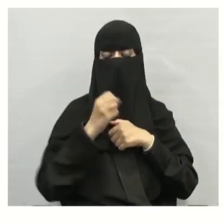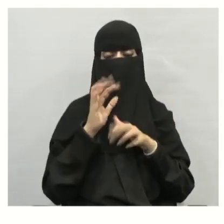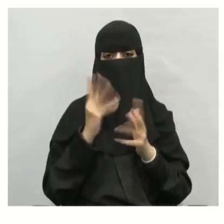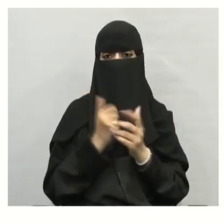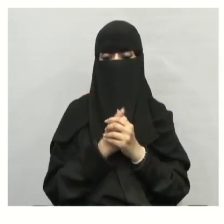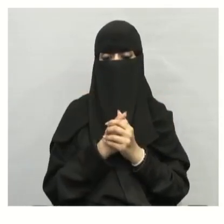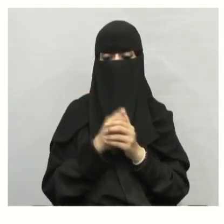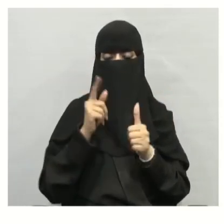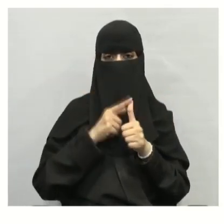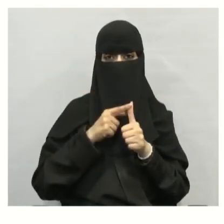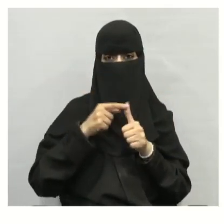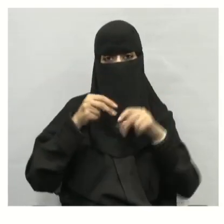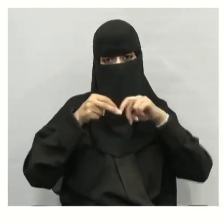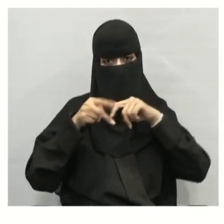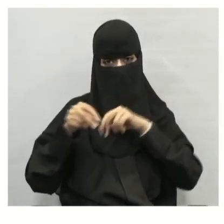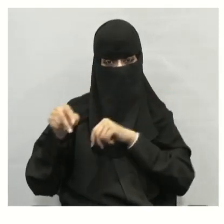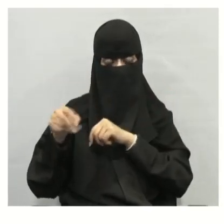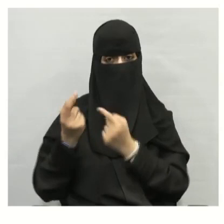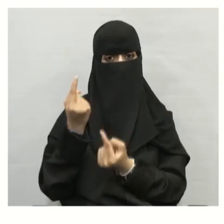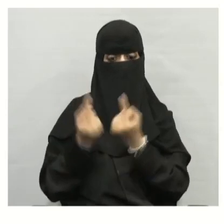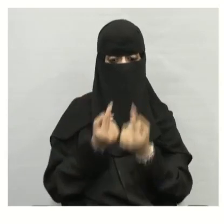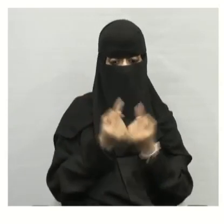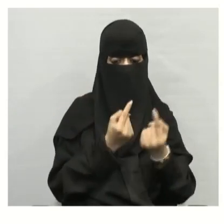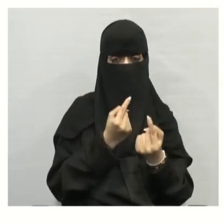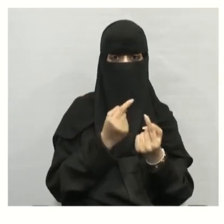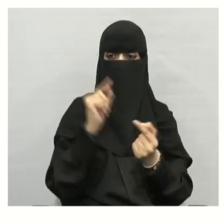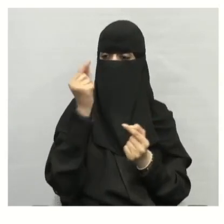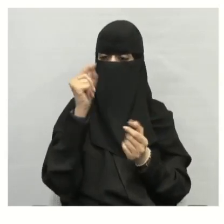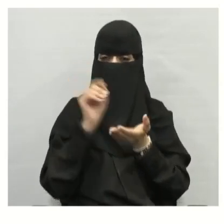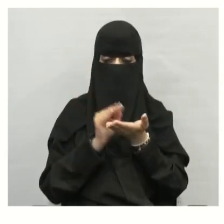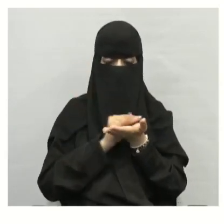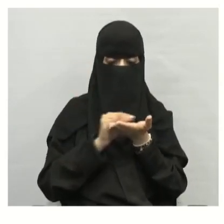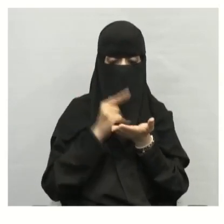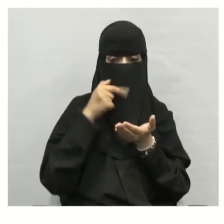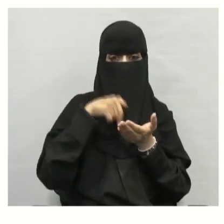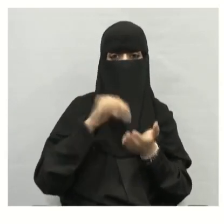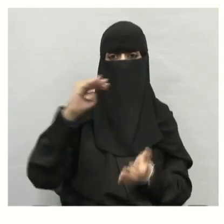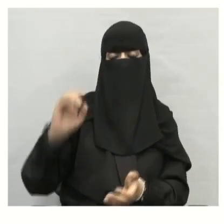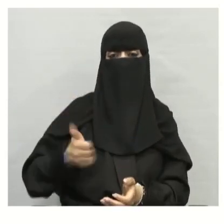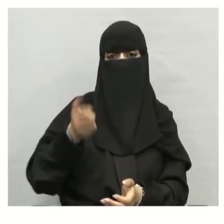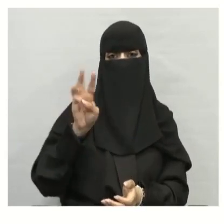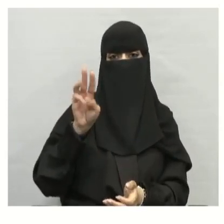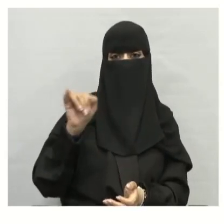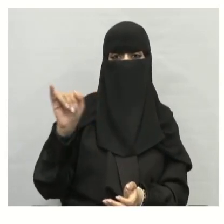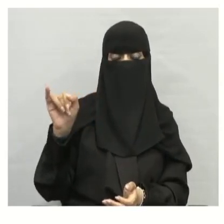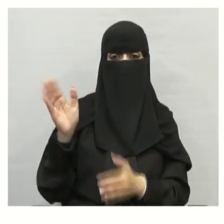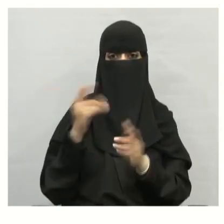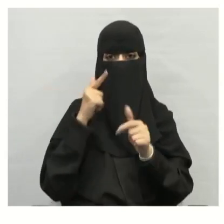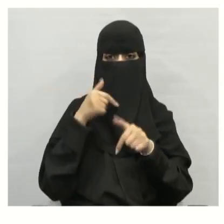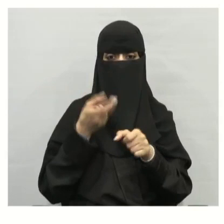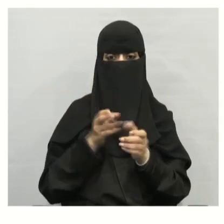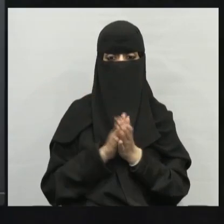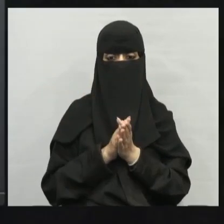هي الحيوانات النباتات الفطريات والجراثيم إذن